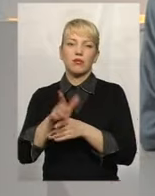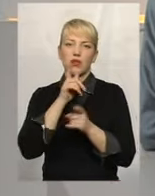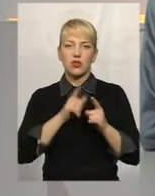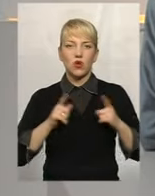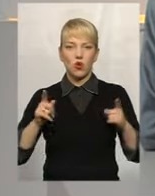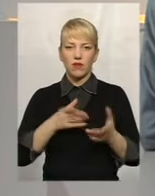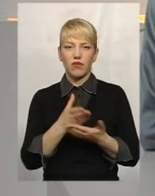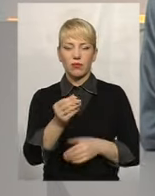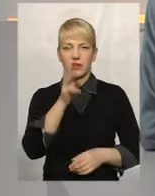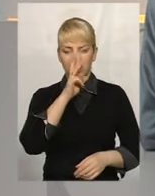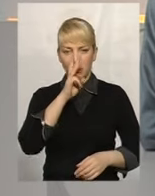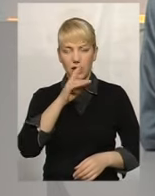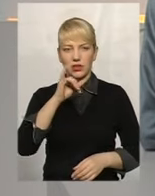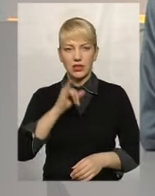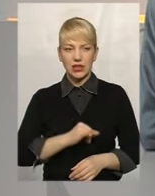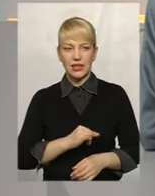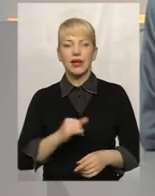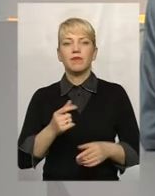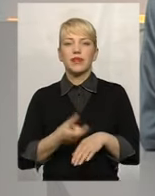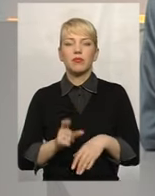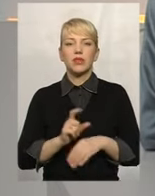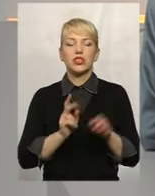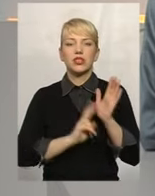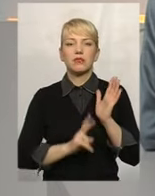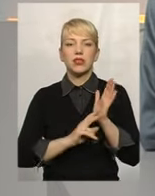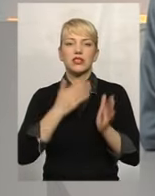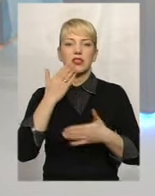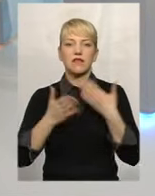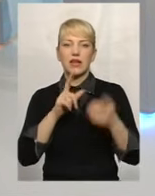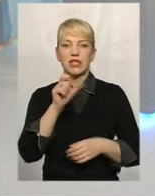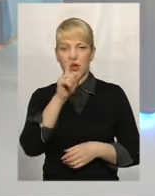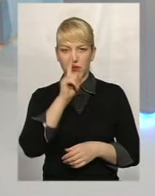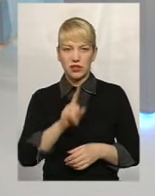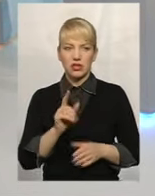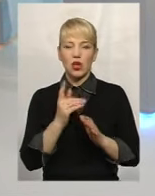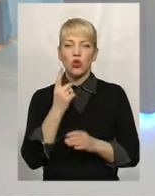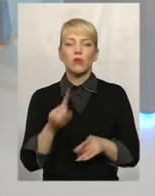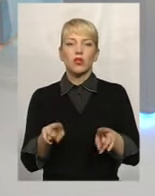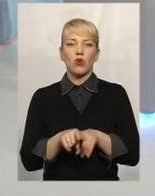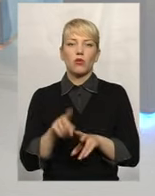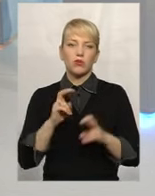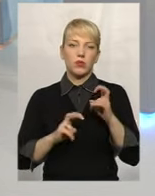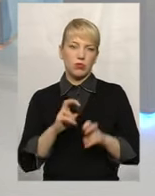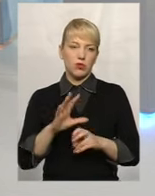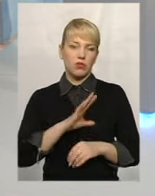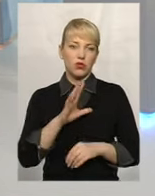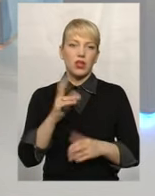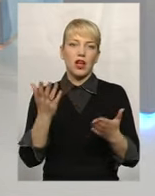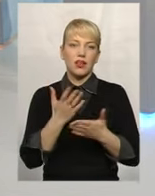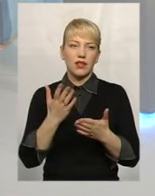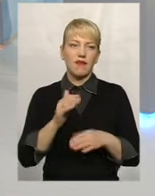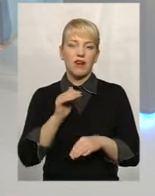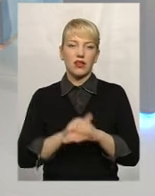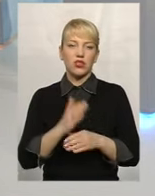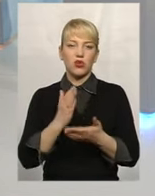заробітної плати і більше 70 звернень за місяць. Одному тільки такому підприємству надійшло, яке фактично є